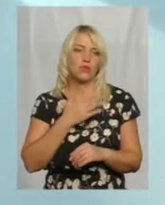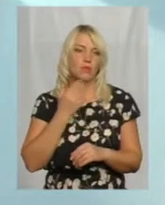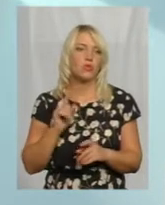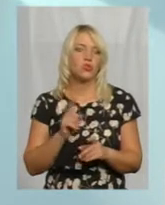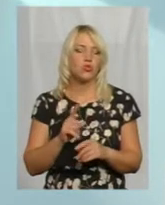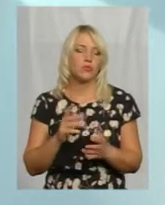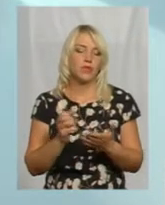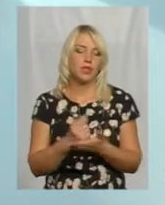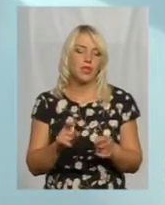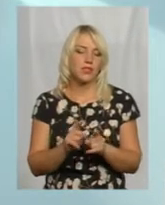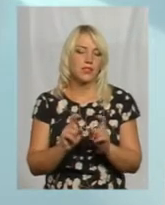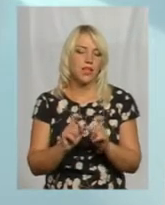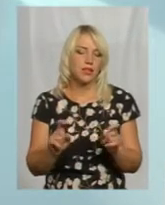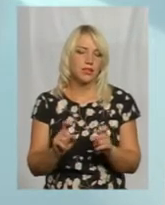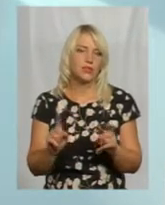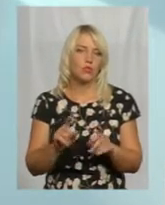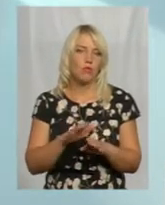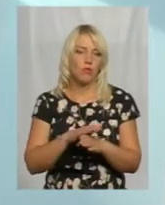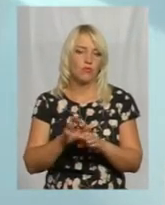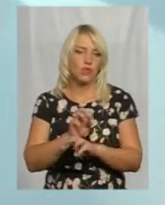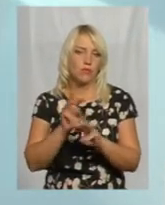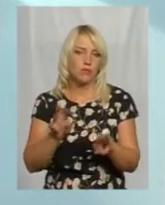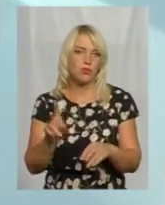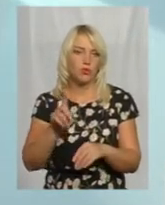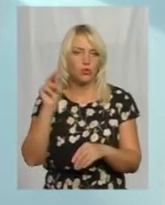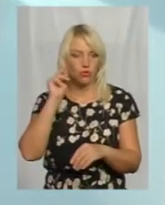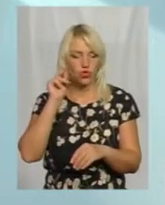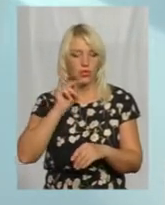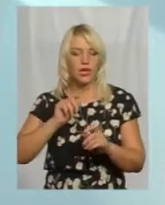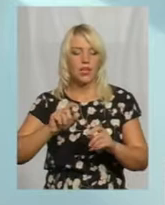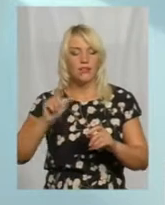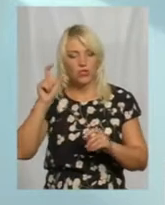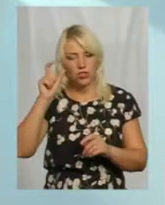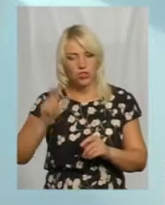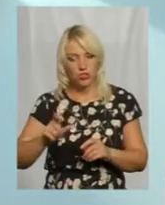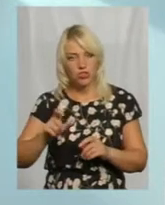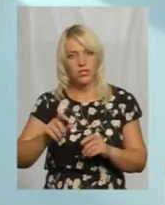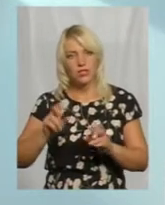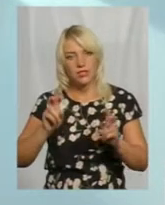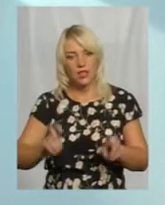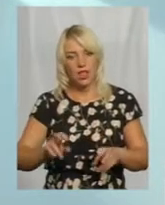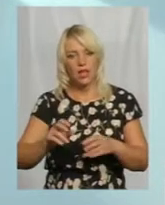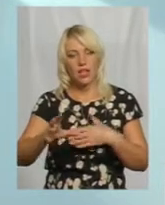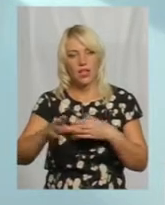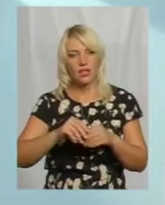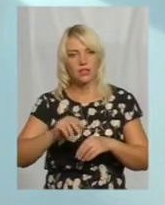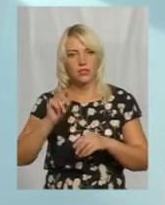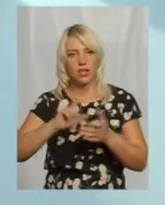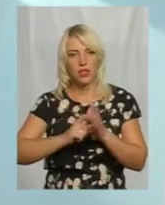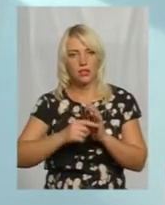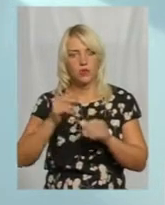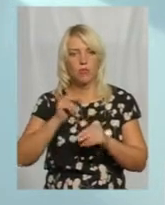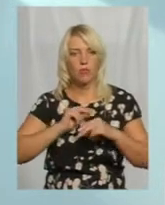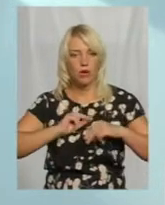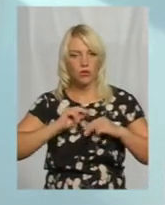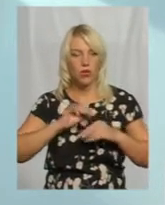знайти такий заклад, де повністю можна забезпечити, що вчитель сідає і працює разом з учнями на електронному підручнику. А